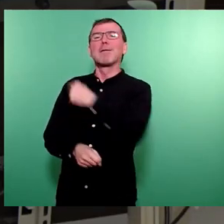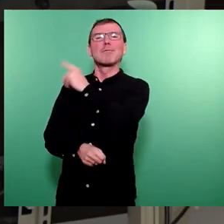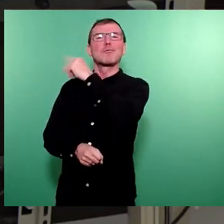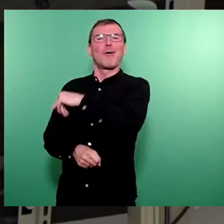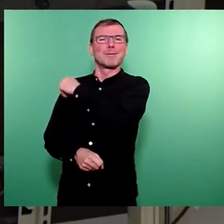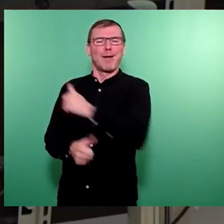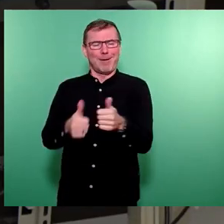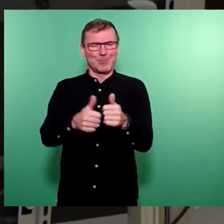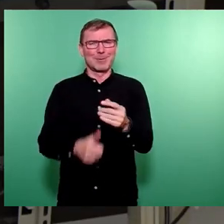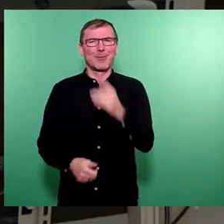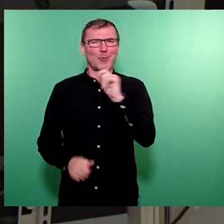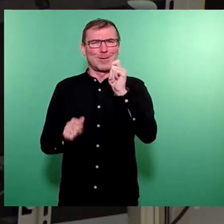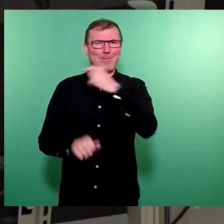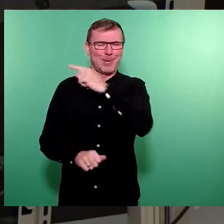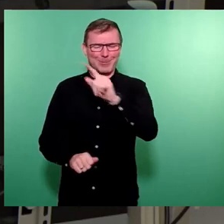Okay.